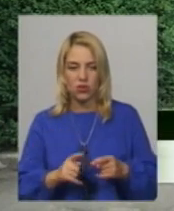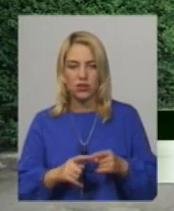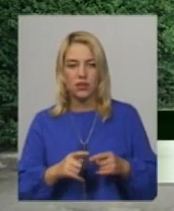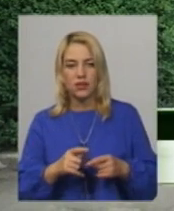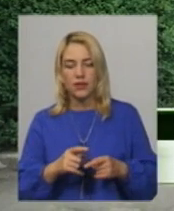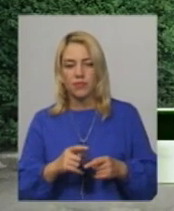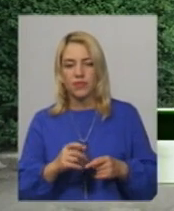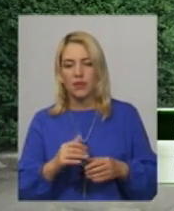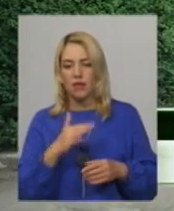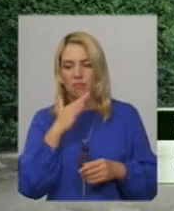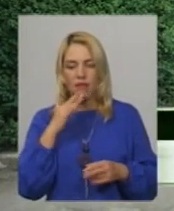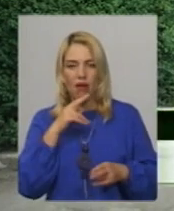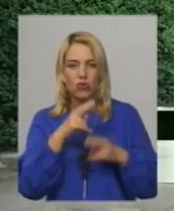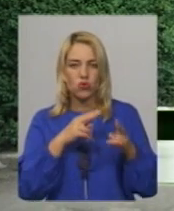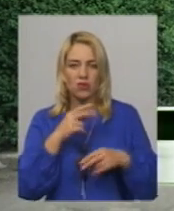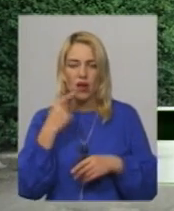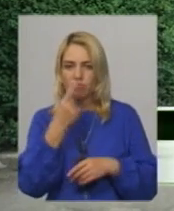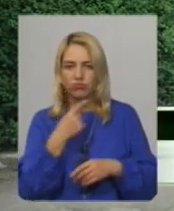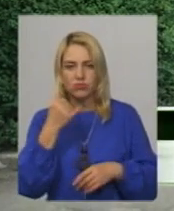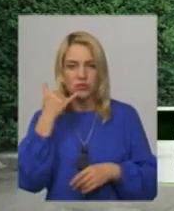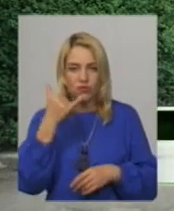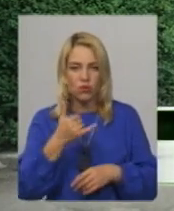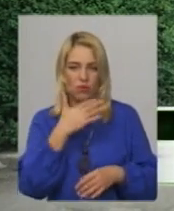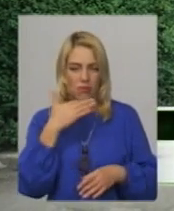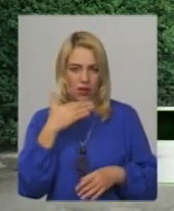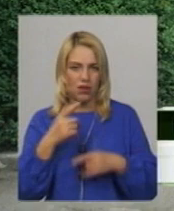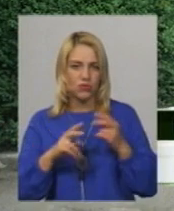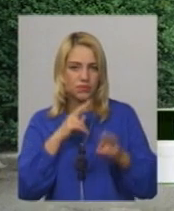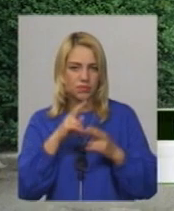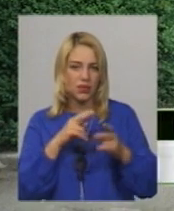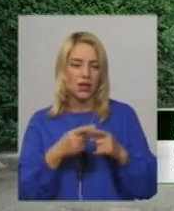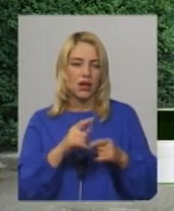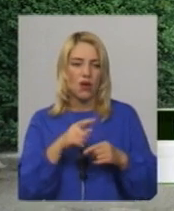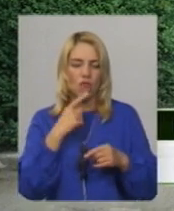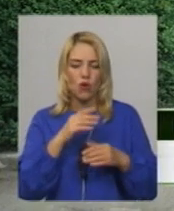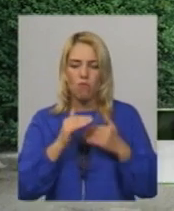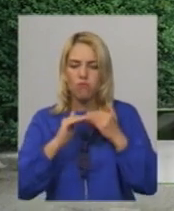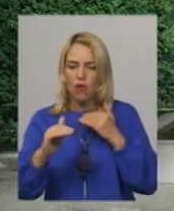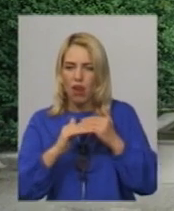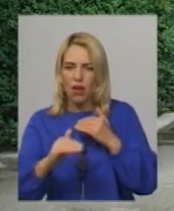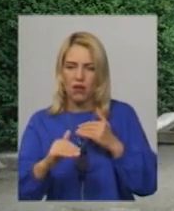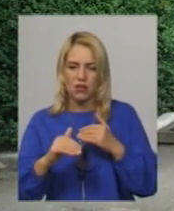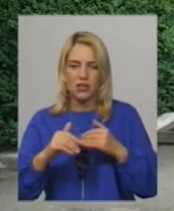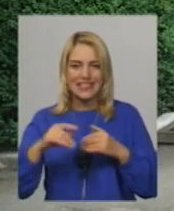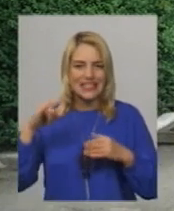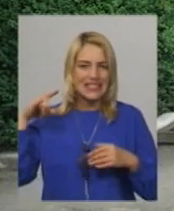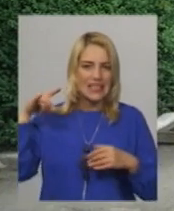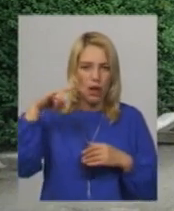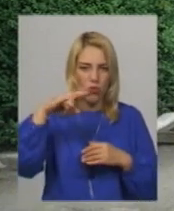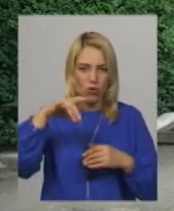усній або в телефонній розмові. Багато зараз скаржаться не тільки на це, а близько полів, кроплять, самольоти кроплять зараз дуже багато.